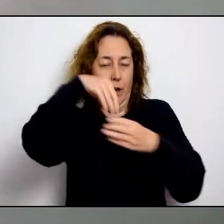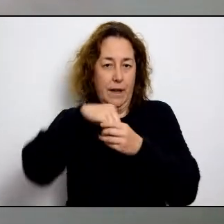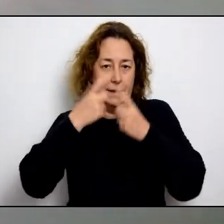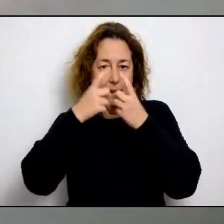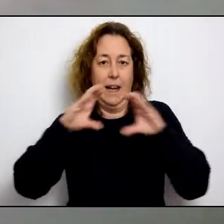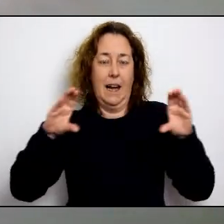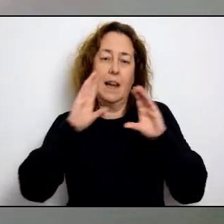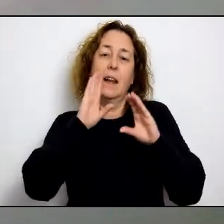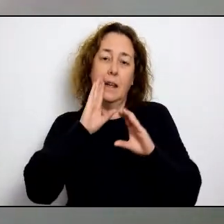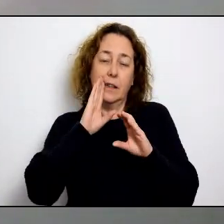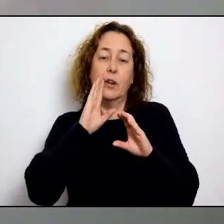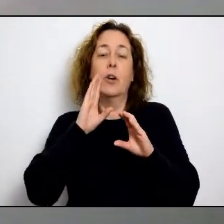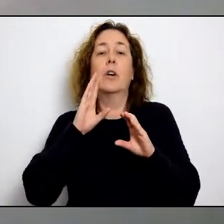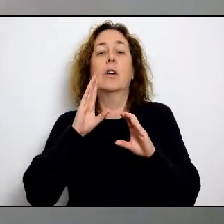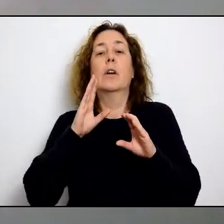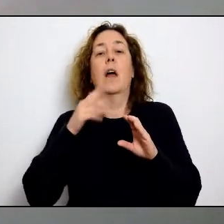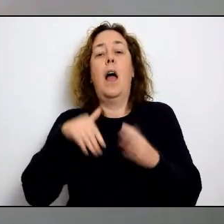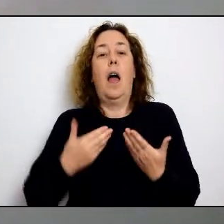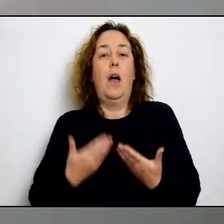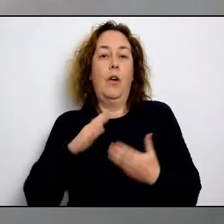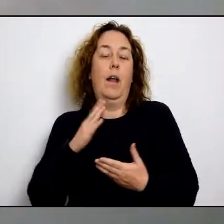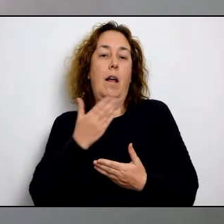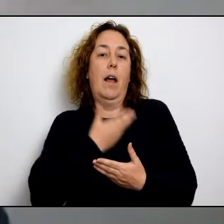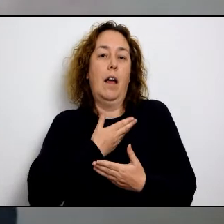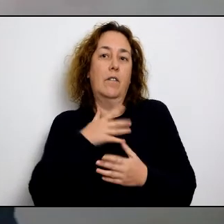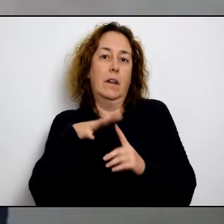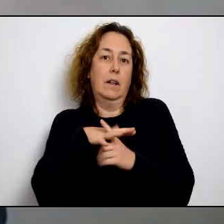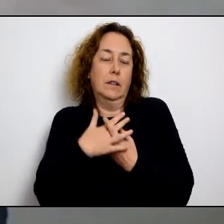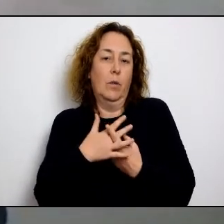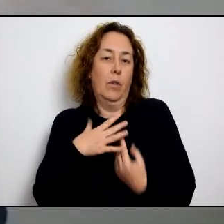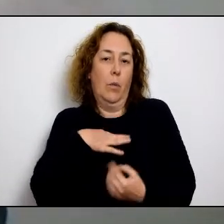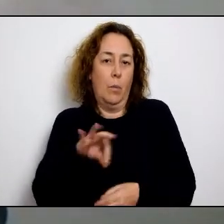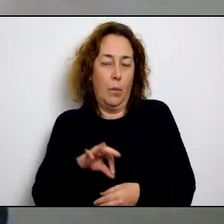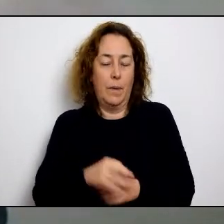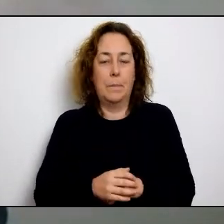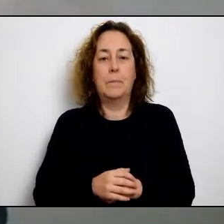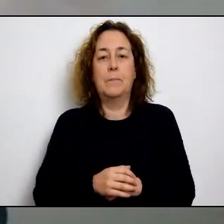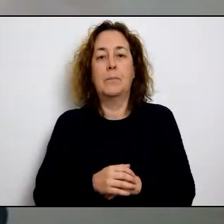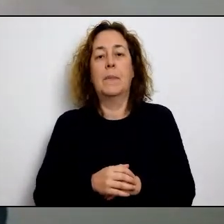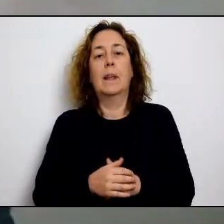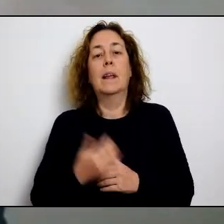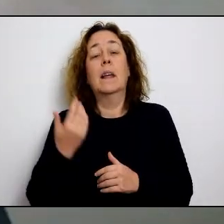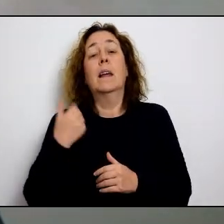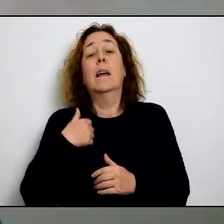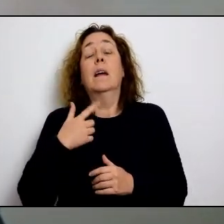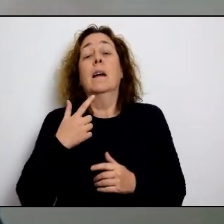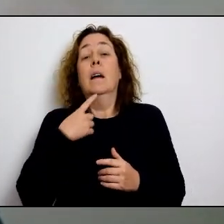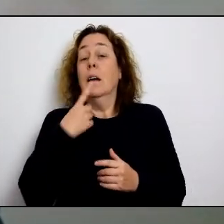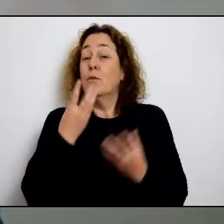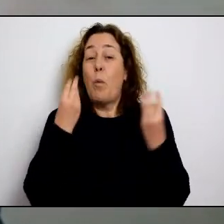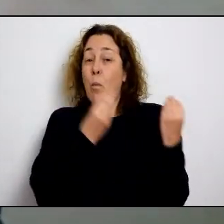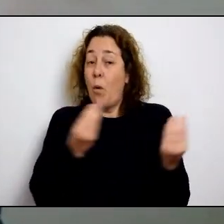gerència d'aquest geriàtric, per tal de donar la major atenció possible també a les persones que es troben en aquest geriàtric i en aquests moments es troben